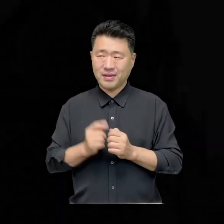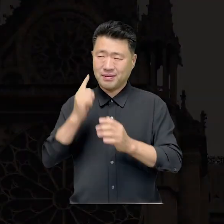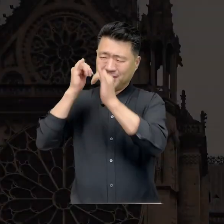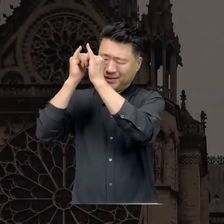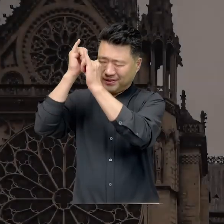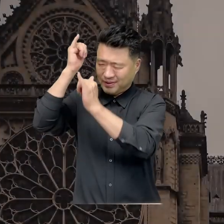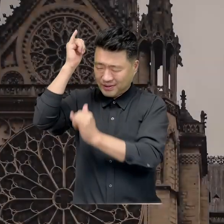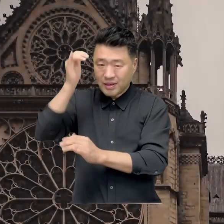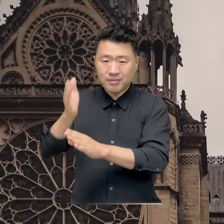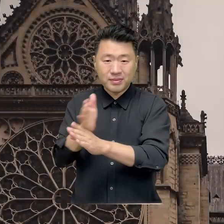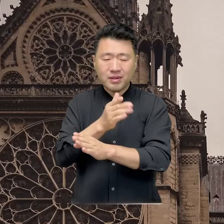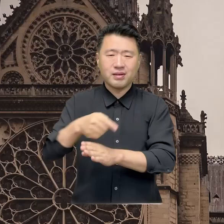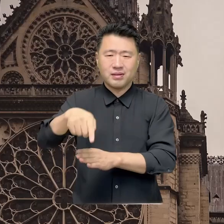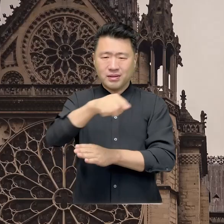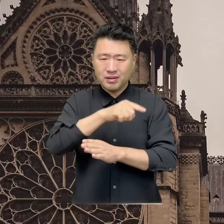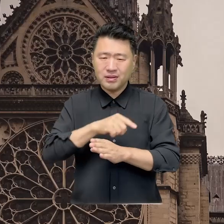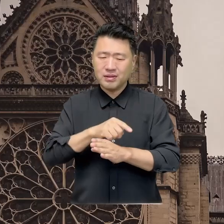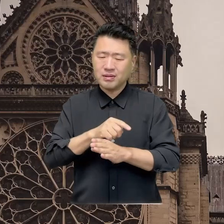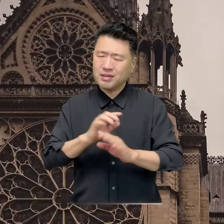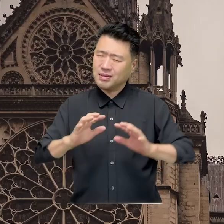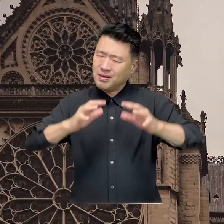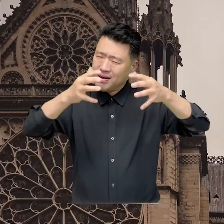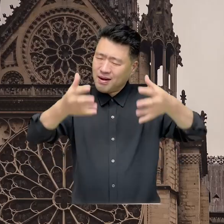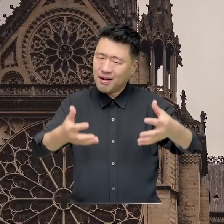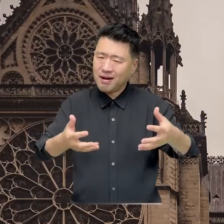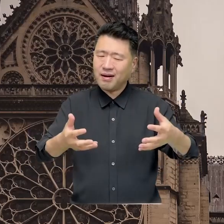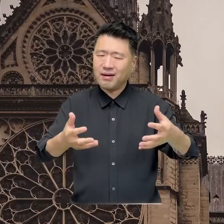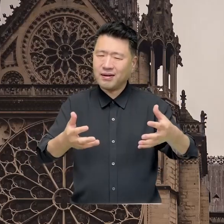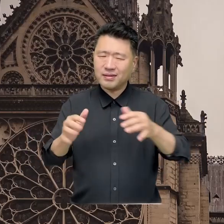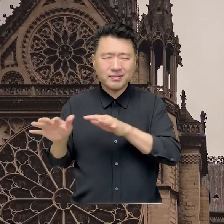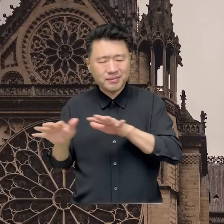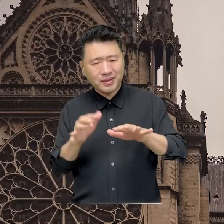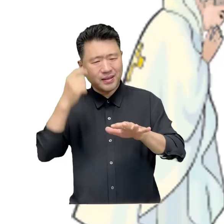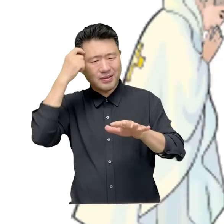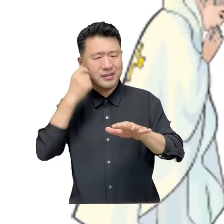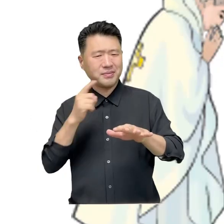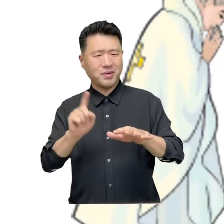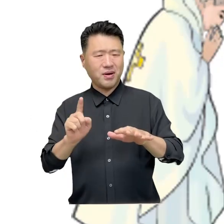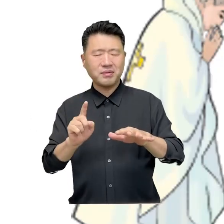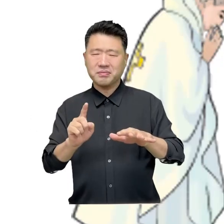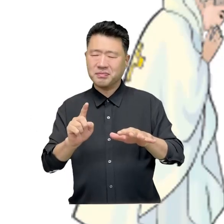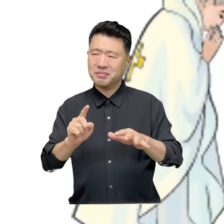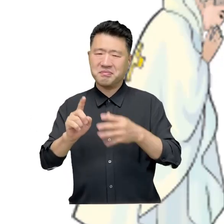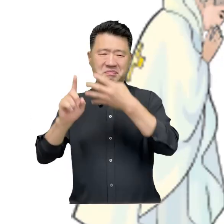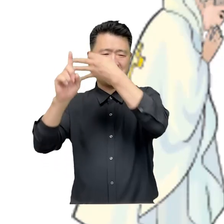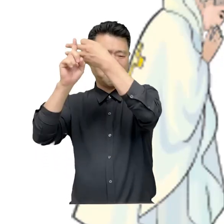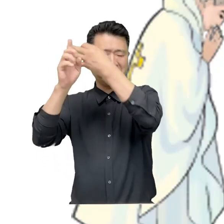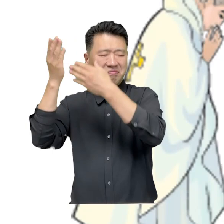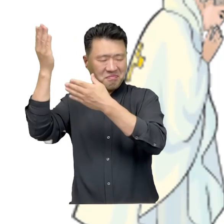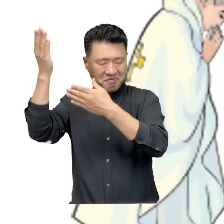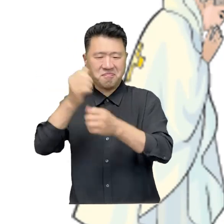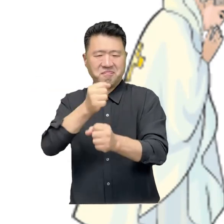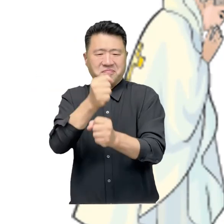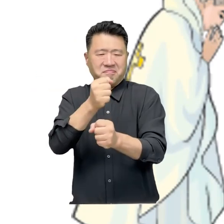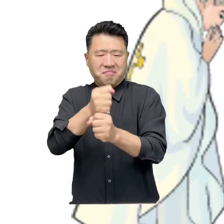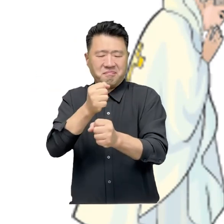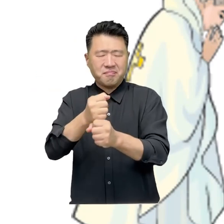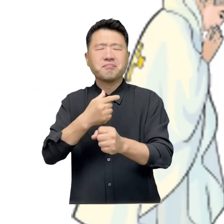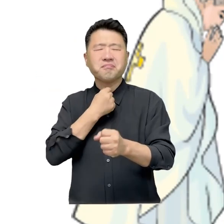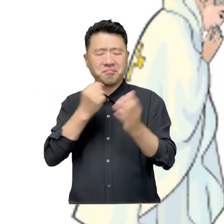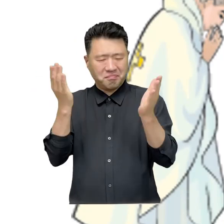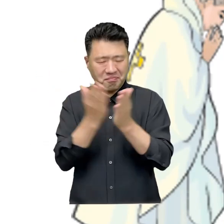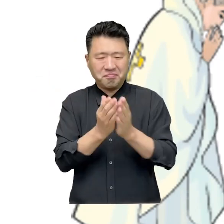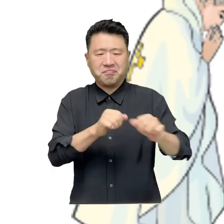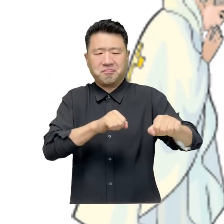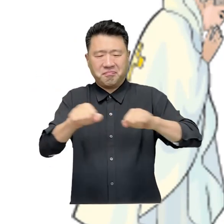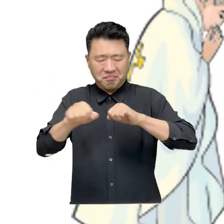유사 이래 인류는 세계를 어떻게 생각했을까? 세계는 신이 만들었고 신의